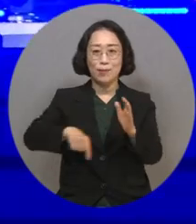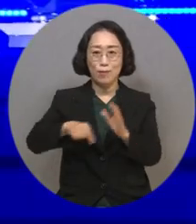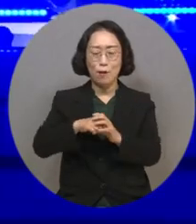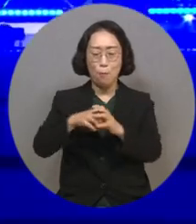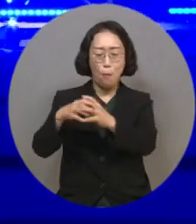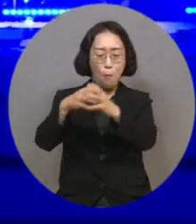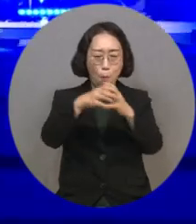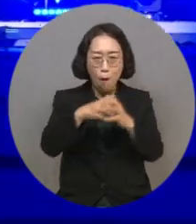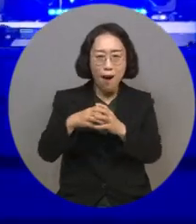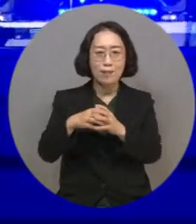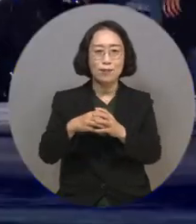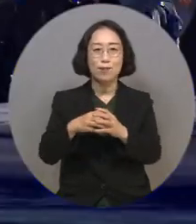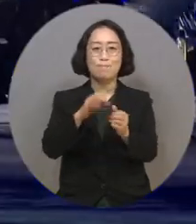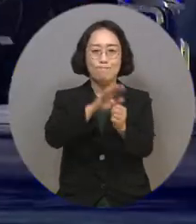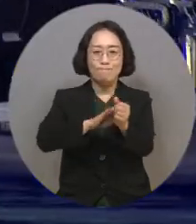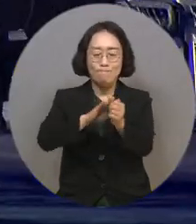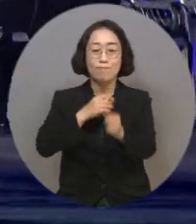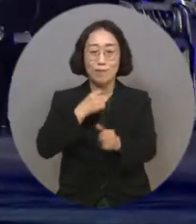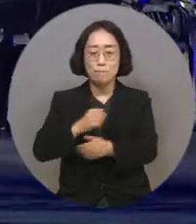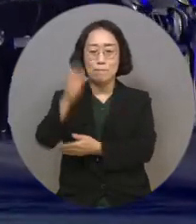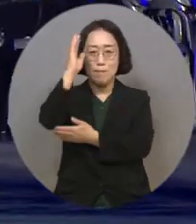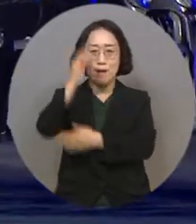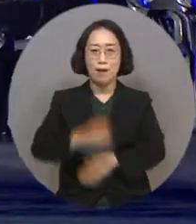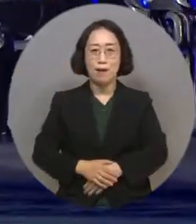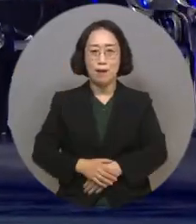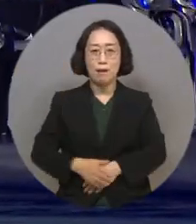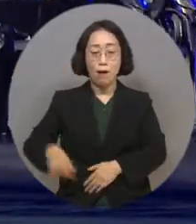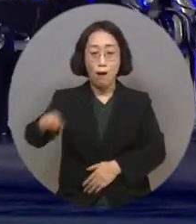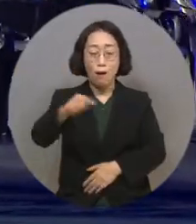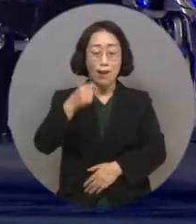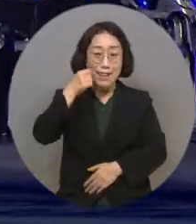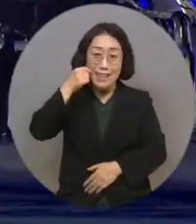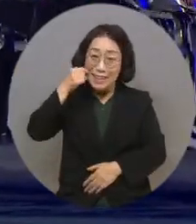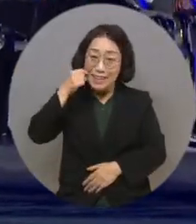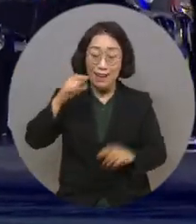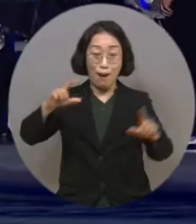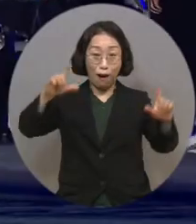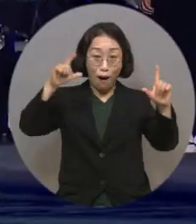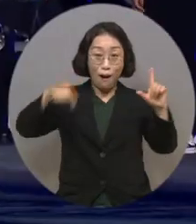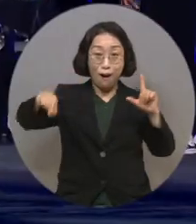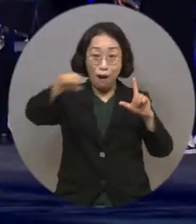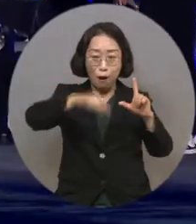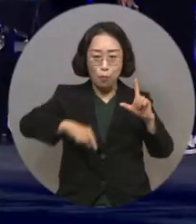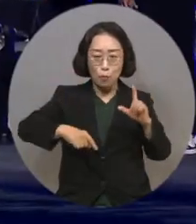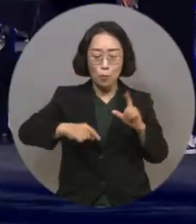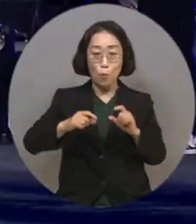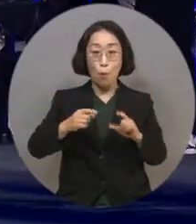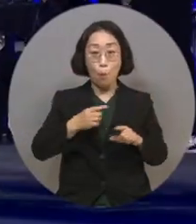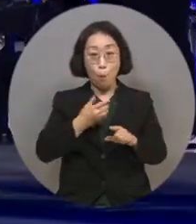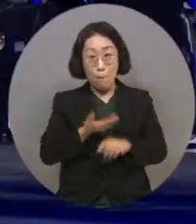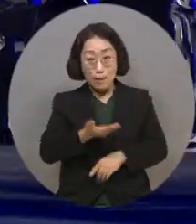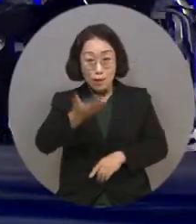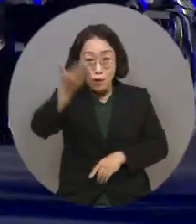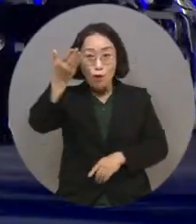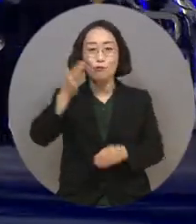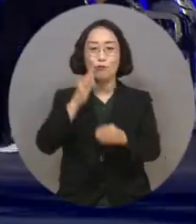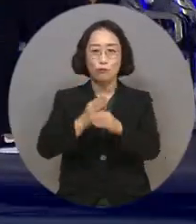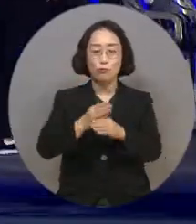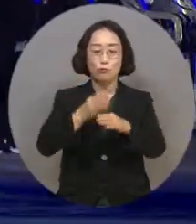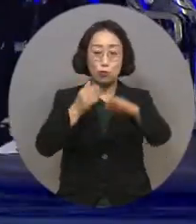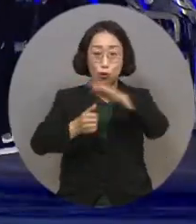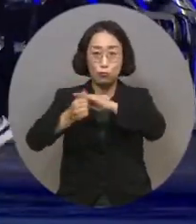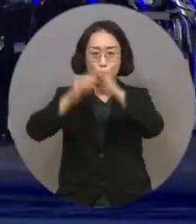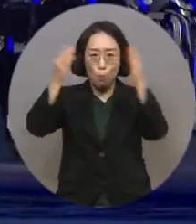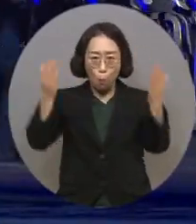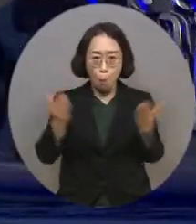응원하겠다고 전했습니다. 전남도의 스타 선수들과 별이 돼가는 과정의 선수들 모두 후회없이 빛을 바라는